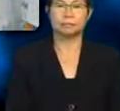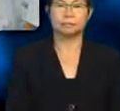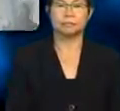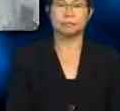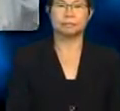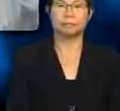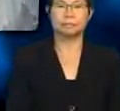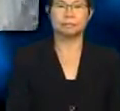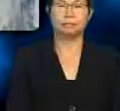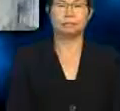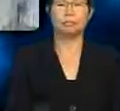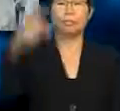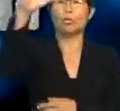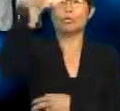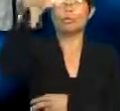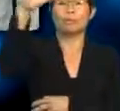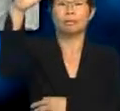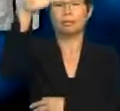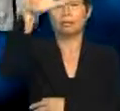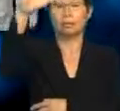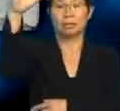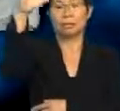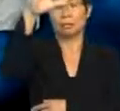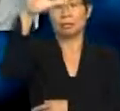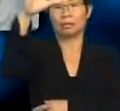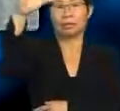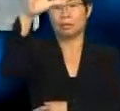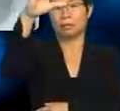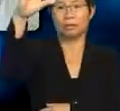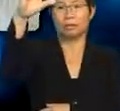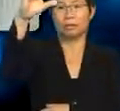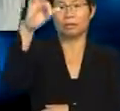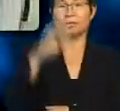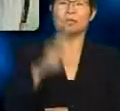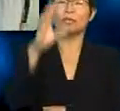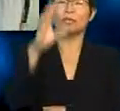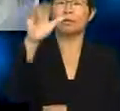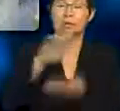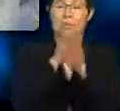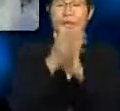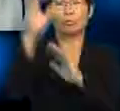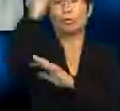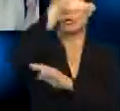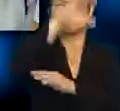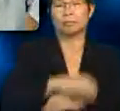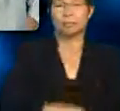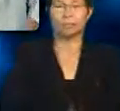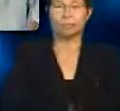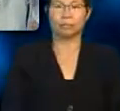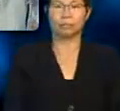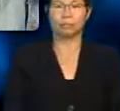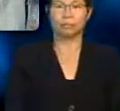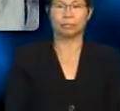Bulan. Farah. Bagi belakang, Cikgu. Dan